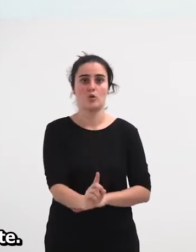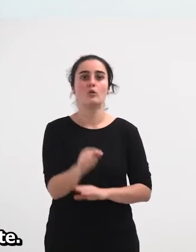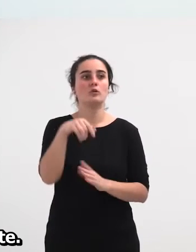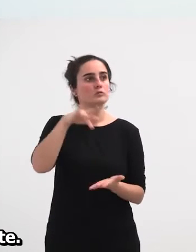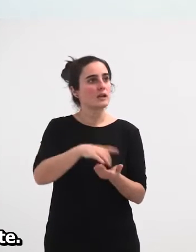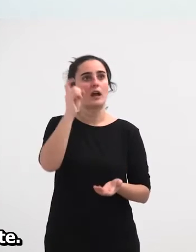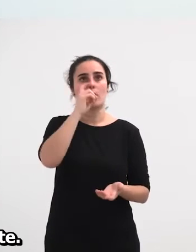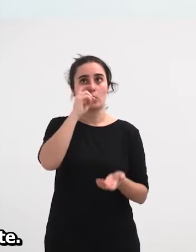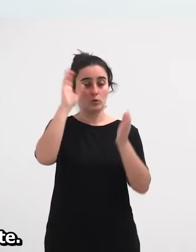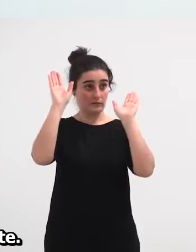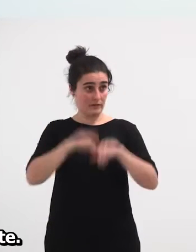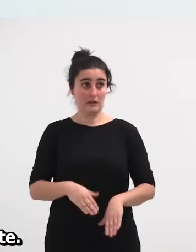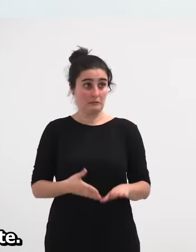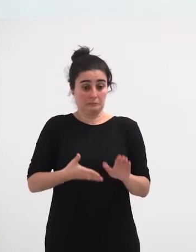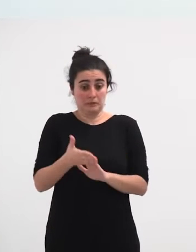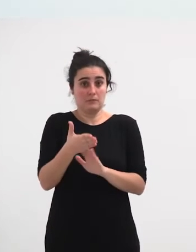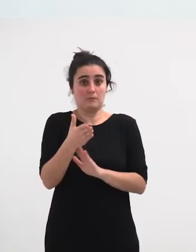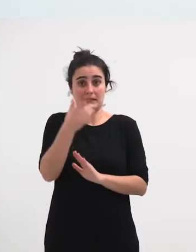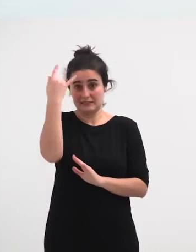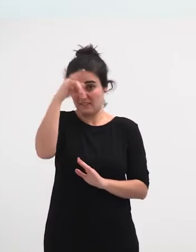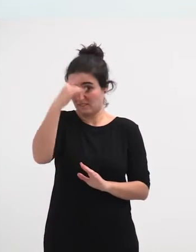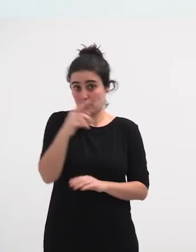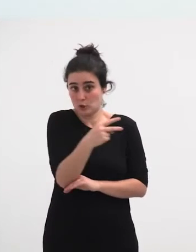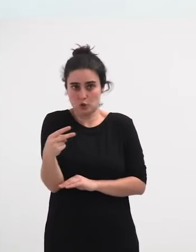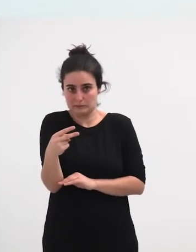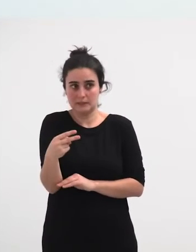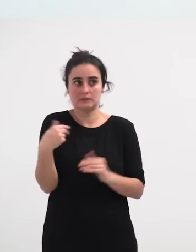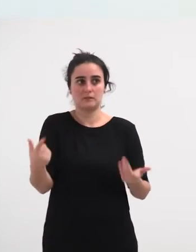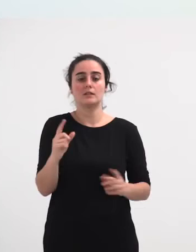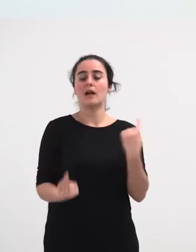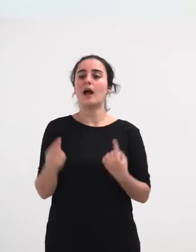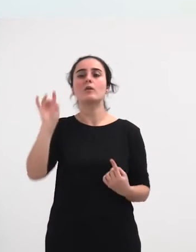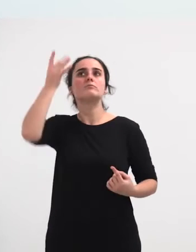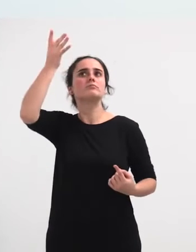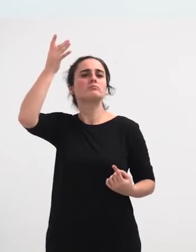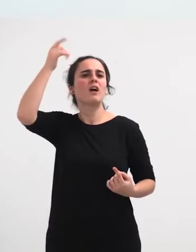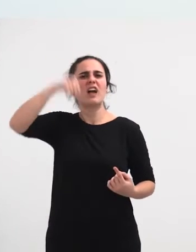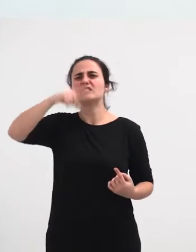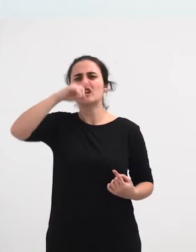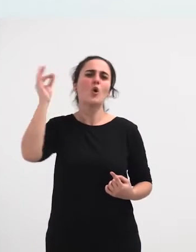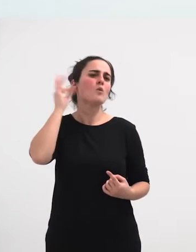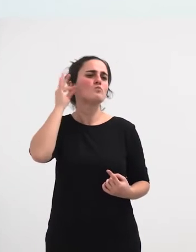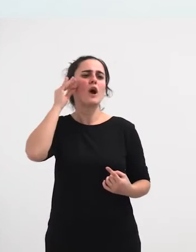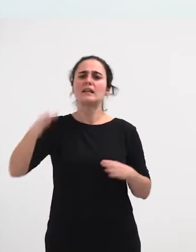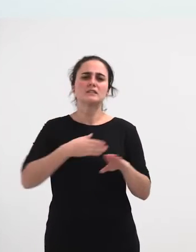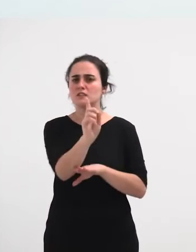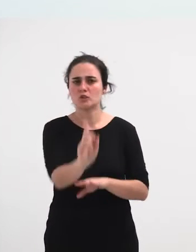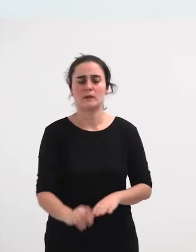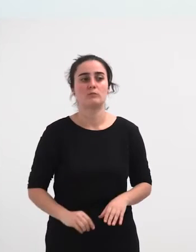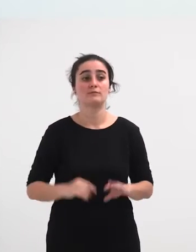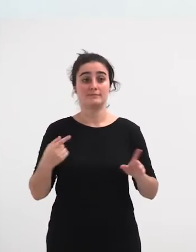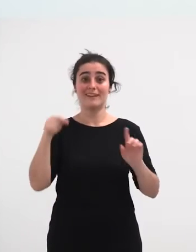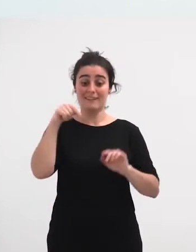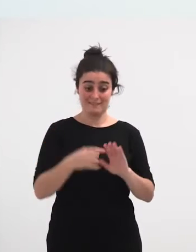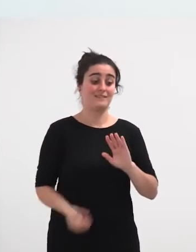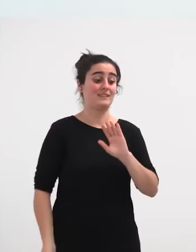eta sanferminetarako falta ziren bihaste. Eta baten bati okurritu zitzaion, ma, pues ez da ginen, no hamos mujeres, eta karo, sortu